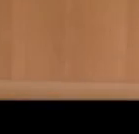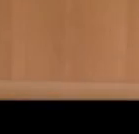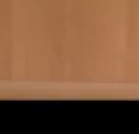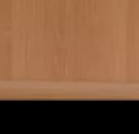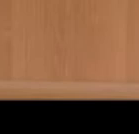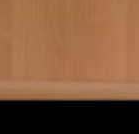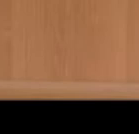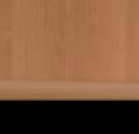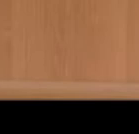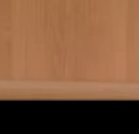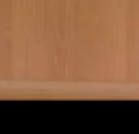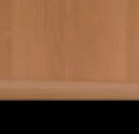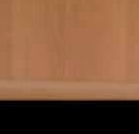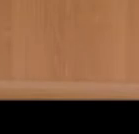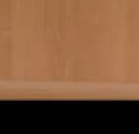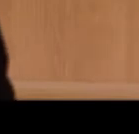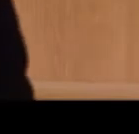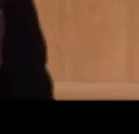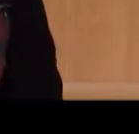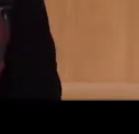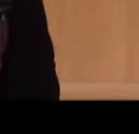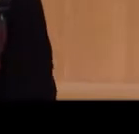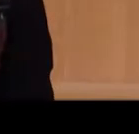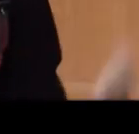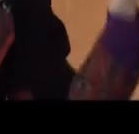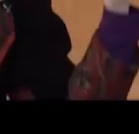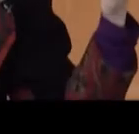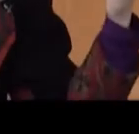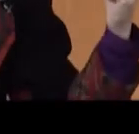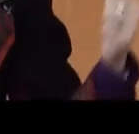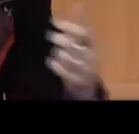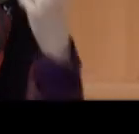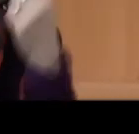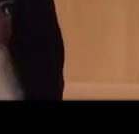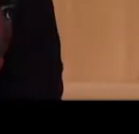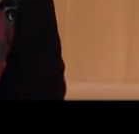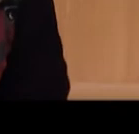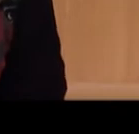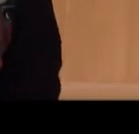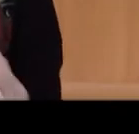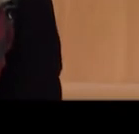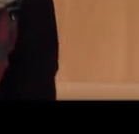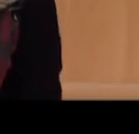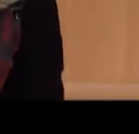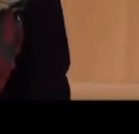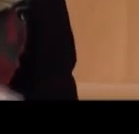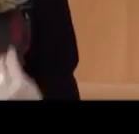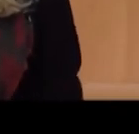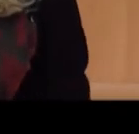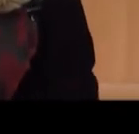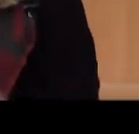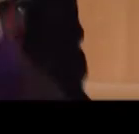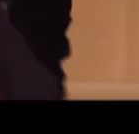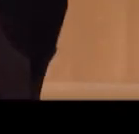національна компанія підписання декларацією з лікарями. Єй! Це перший крок. Перший крок –